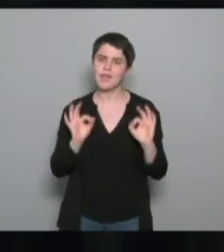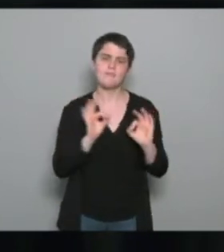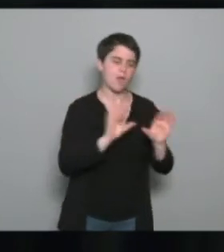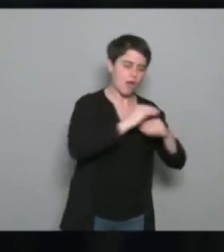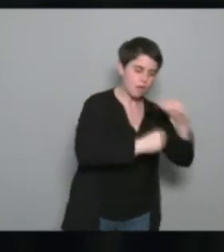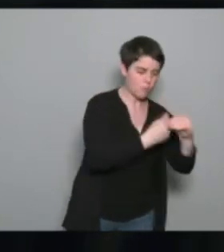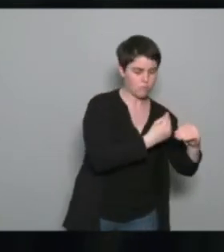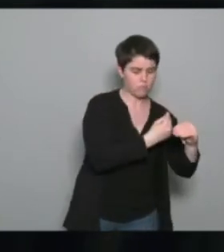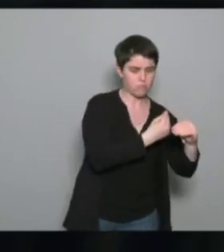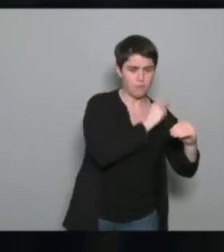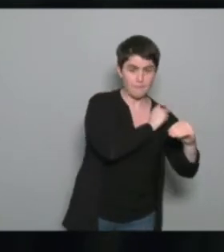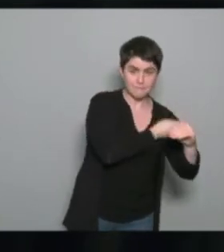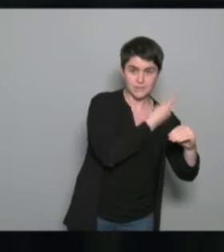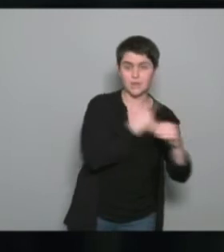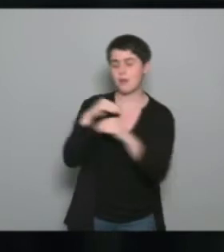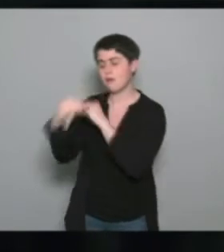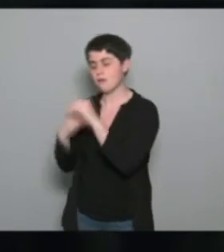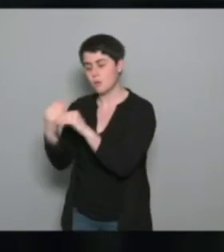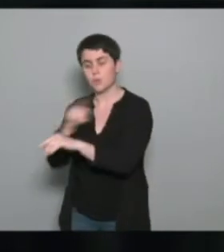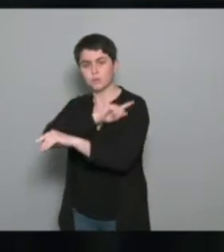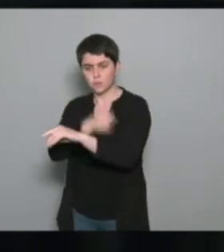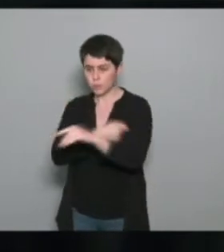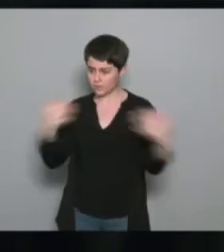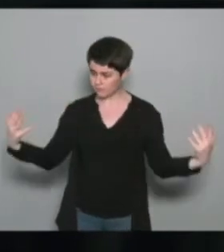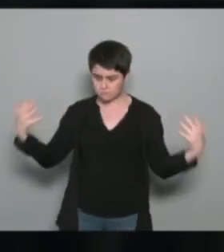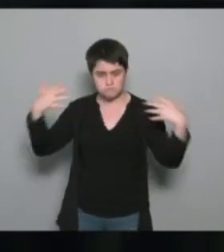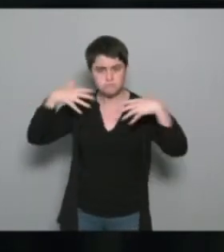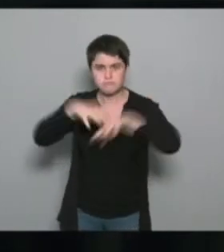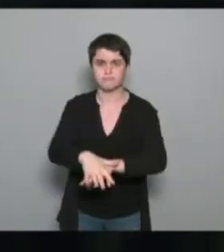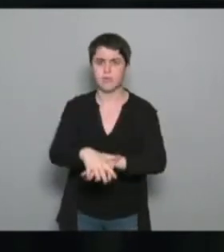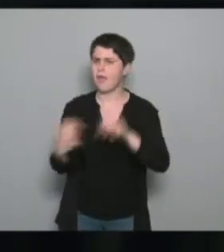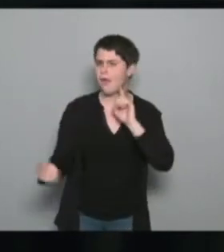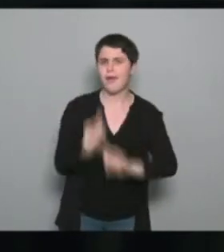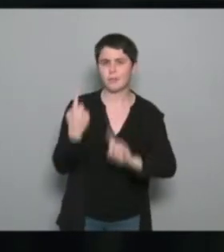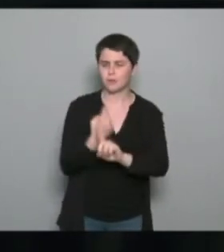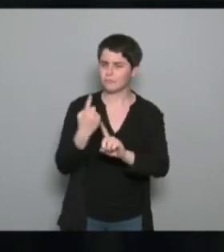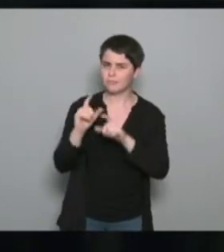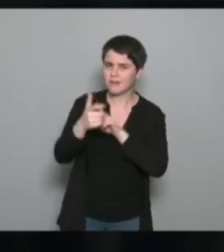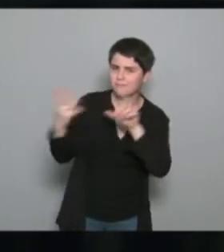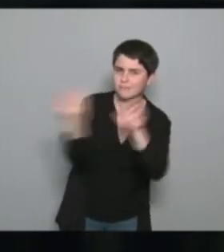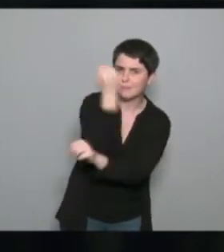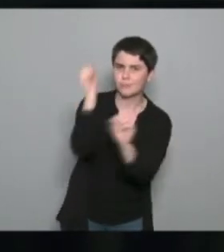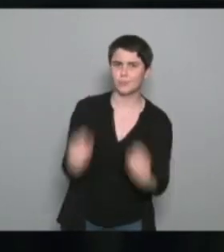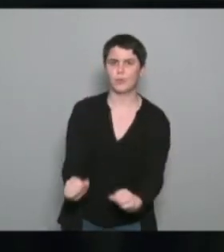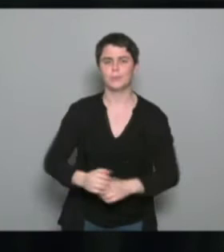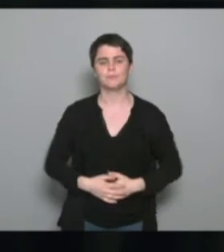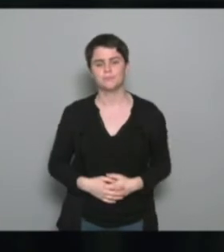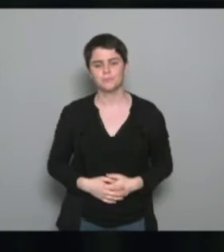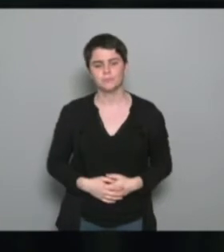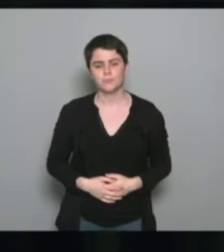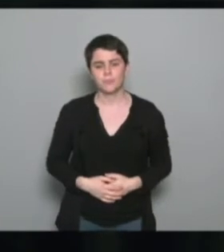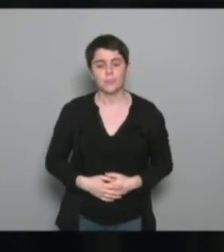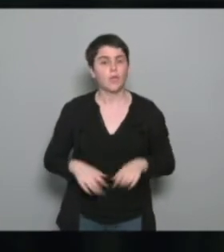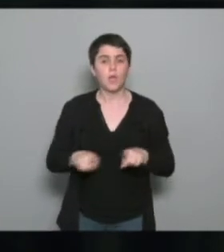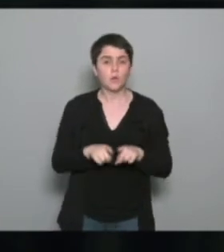sportif est une clé importante pour la réussite des différents projets. On a eu également des interventions